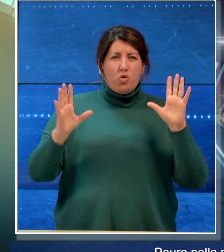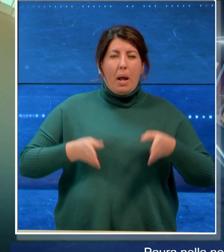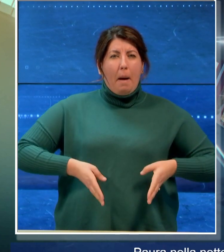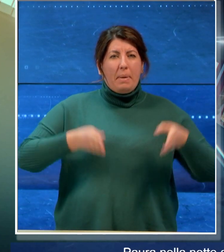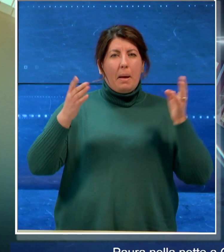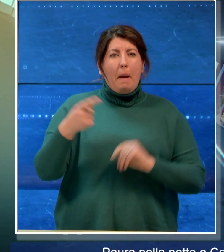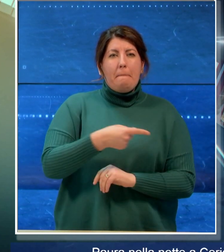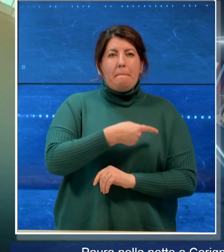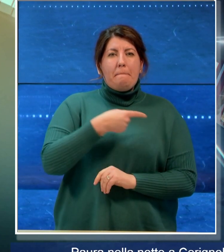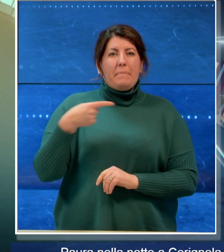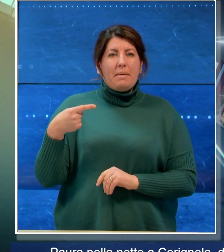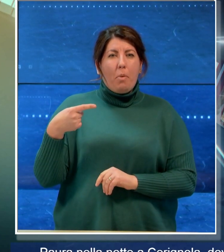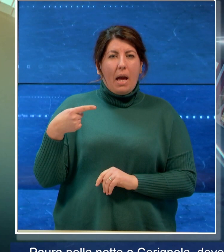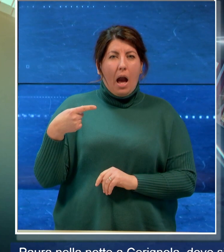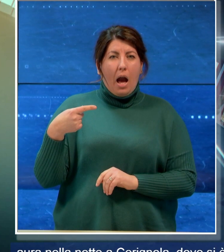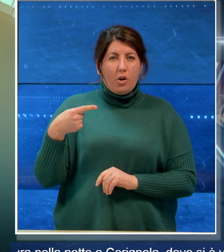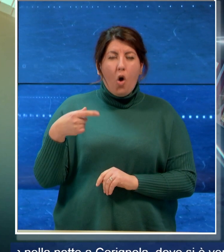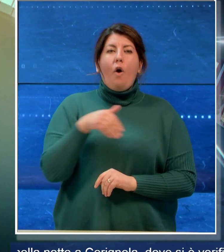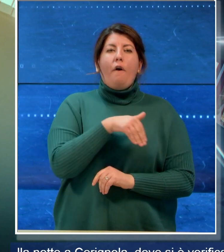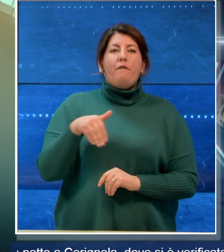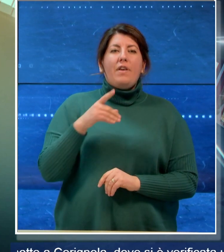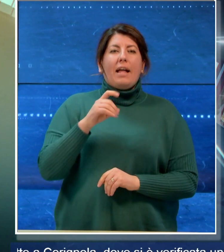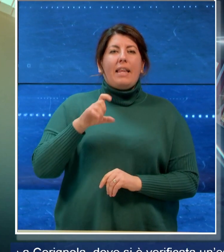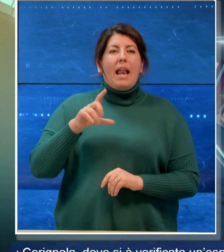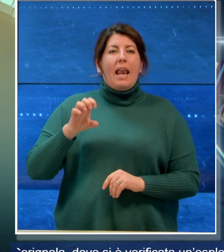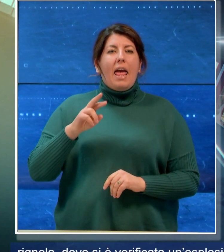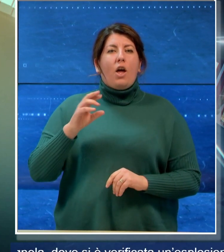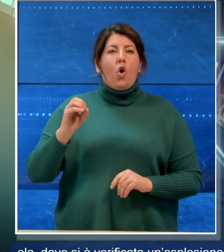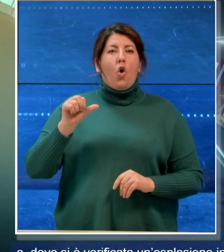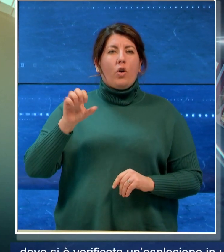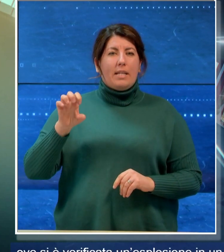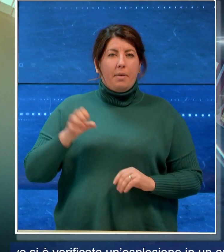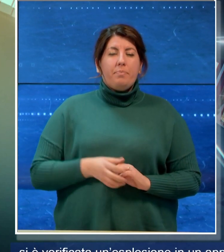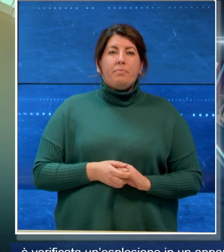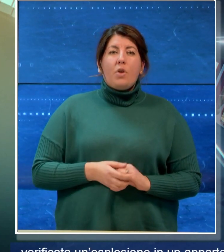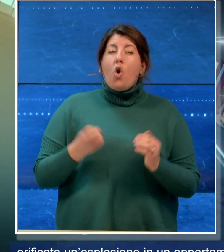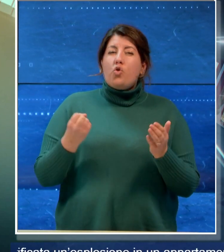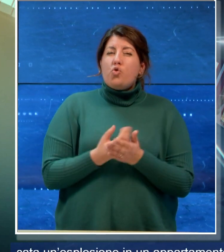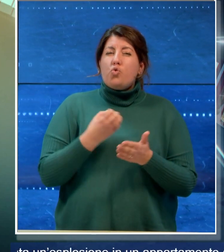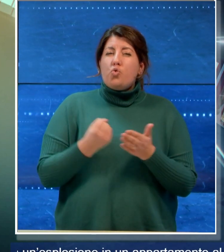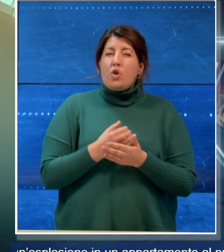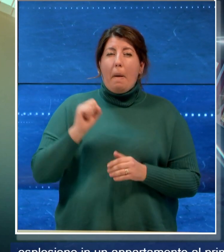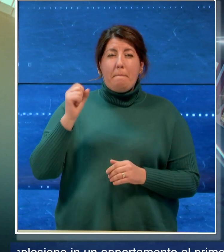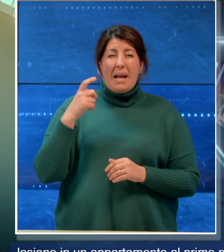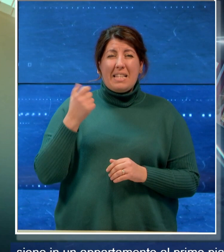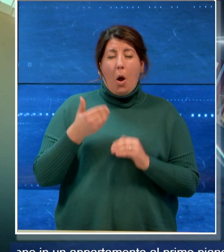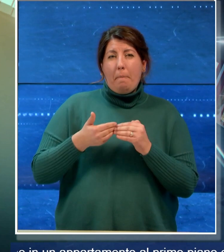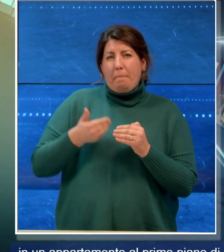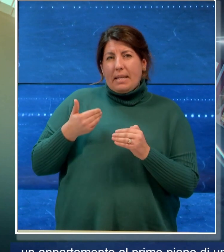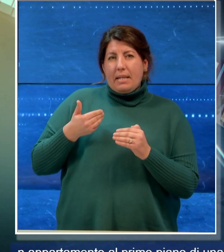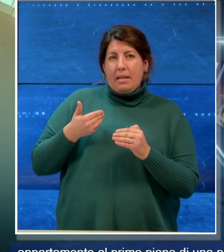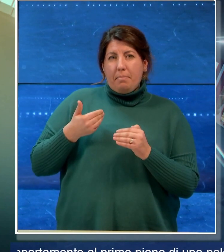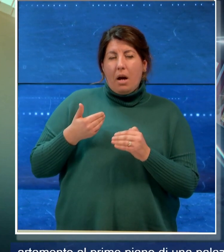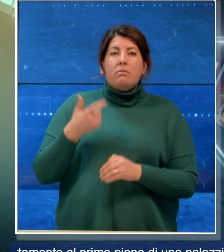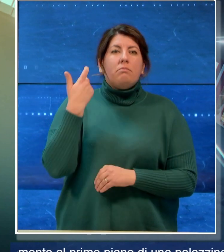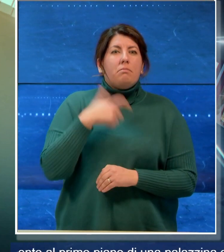piano di una palazzina in via delle Rose è successo poco prima della mezzanotte per